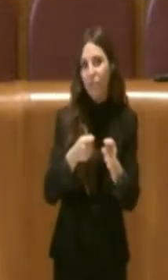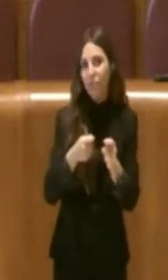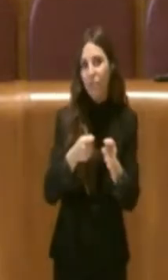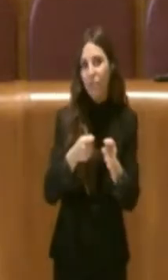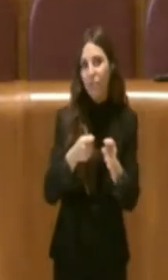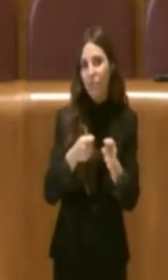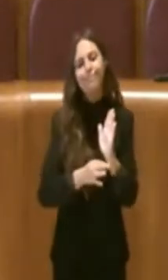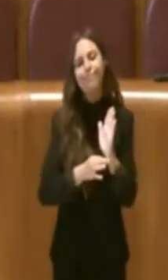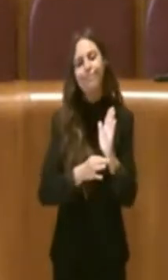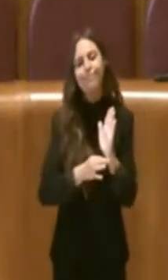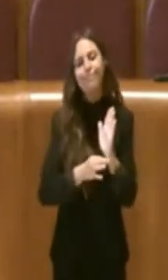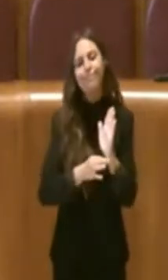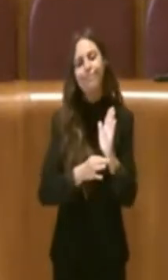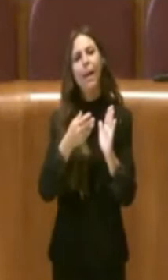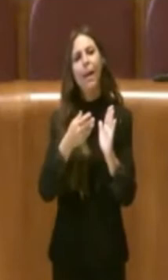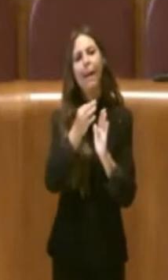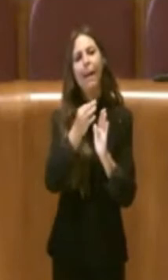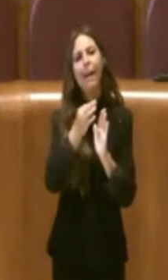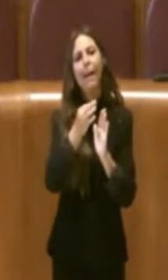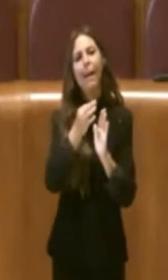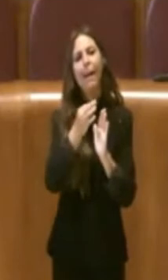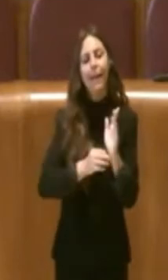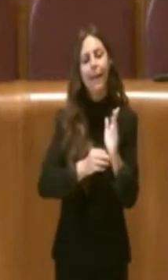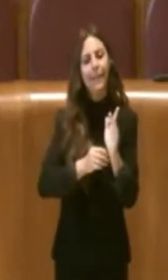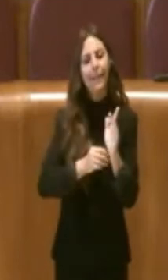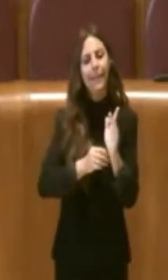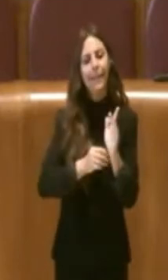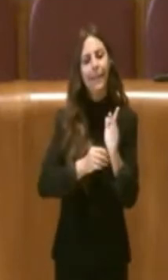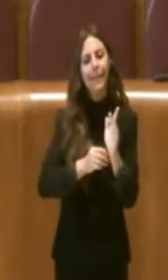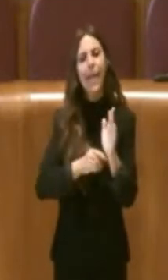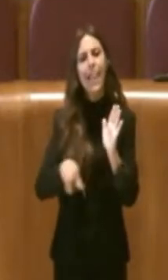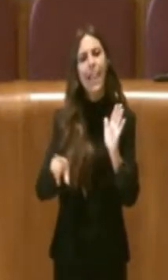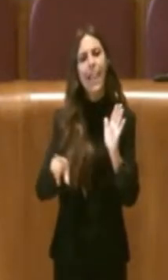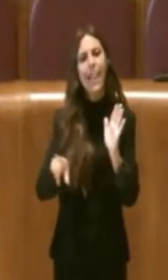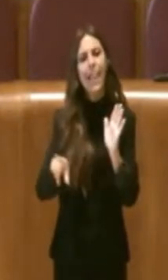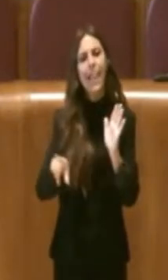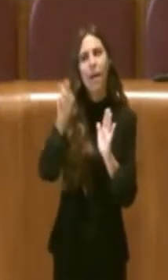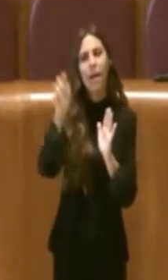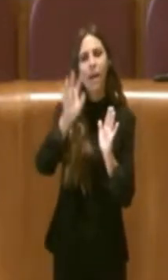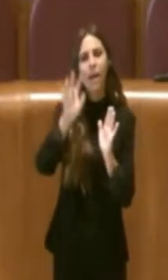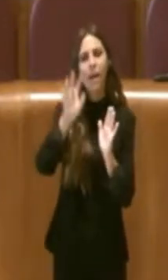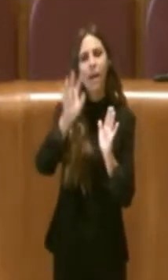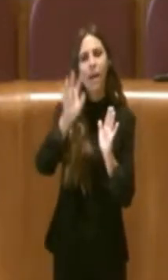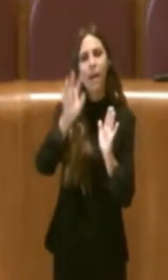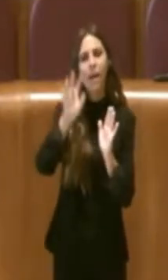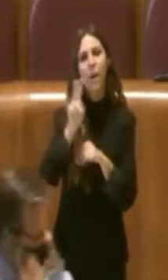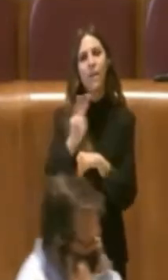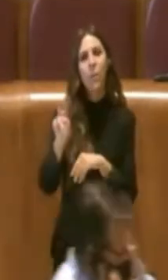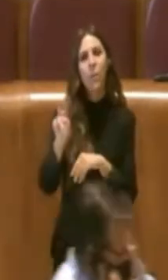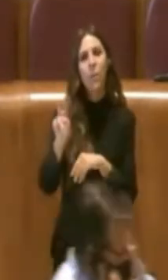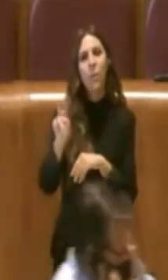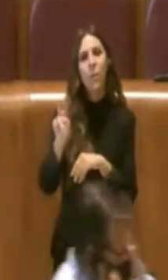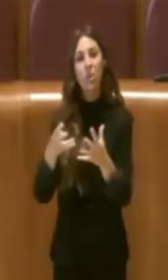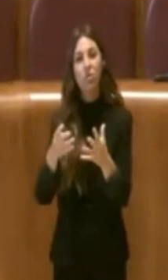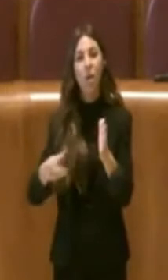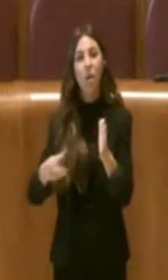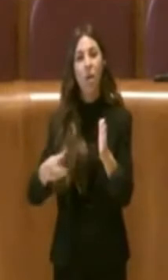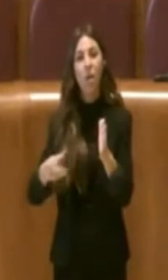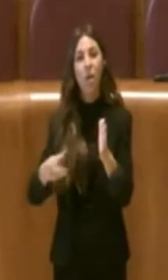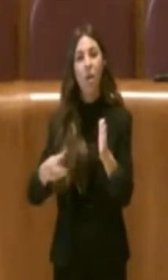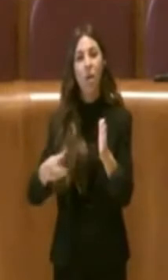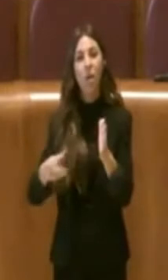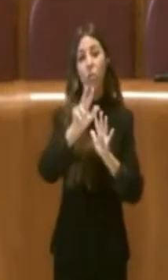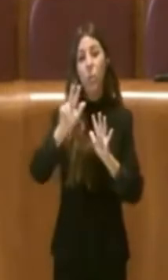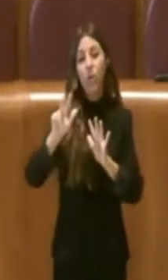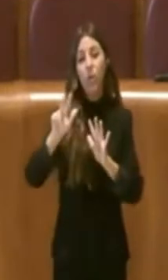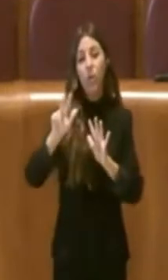anche e soprattutto da una legge regionale, la numero 22 del 2019 dove all'articolo 53